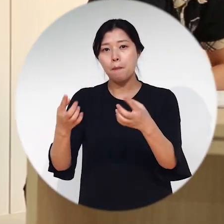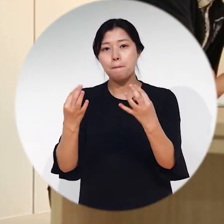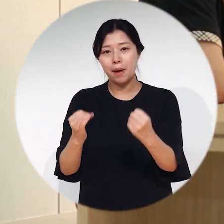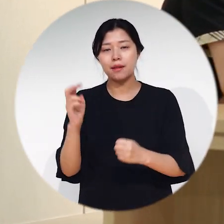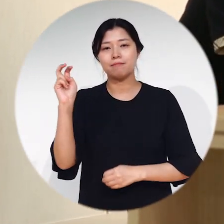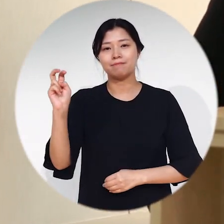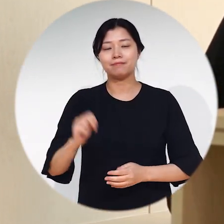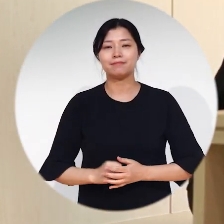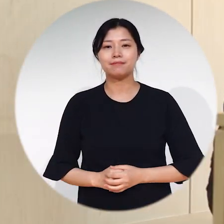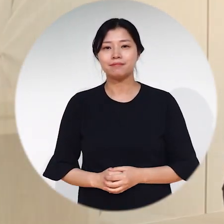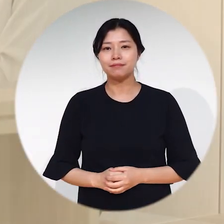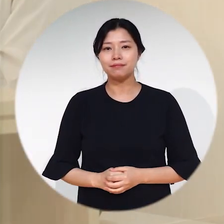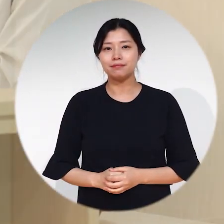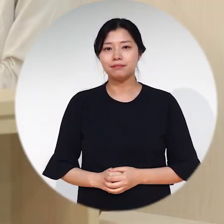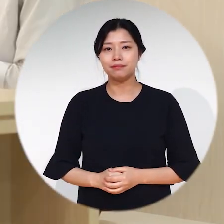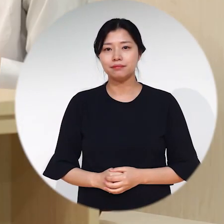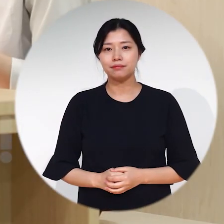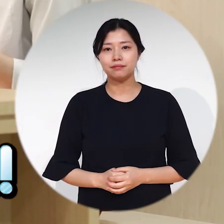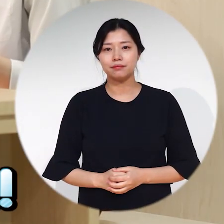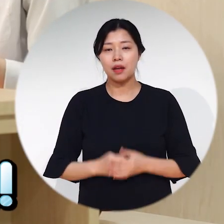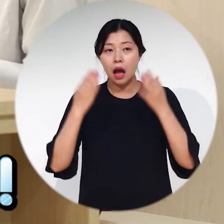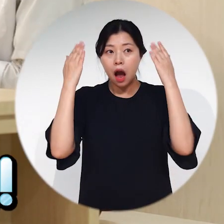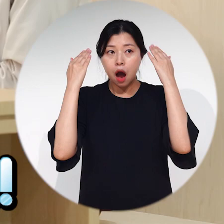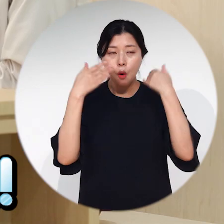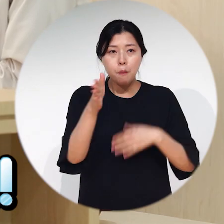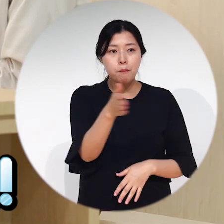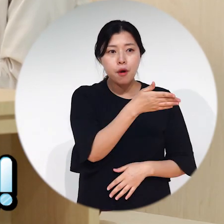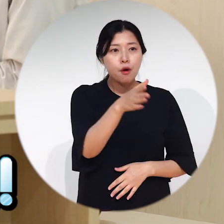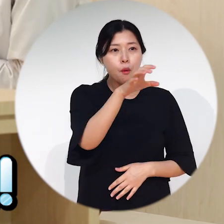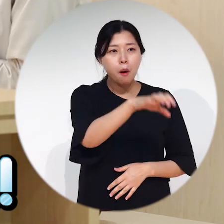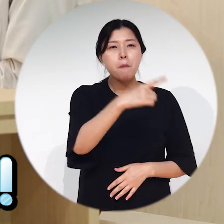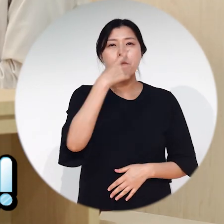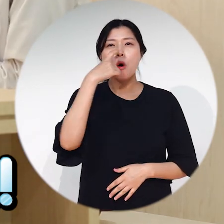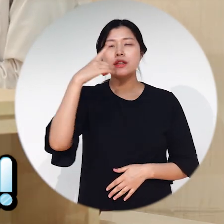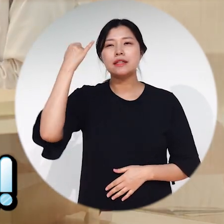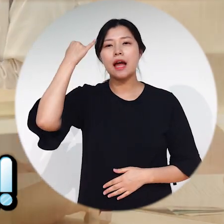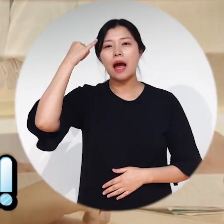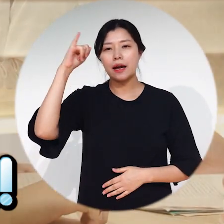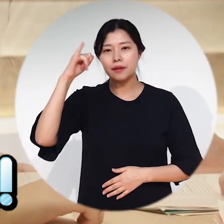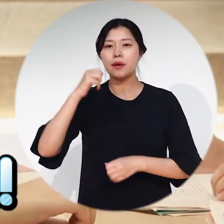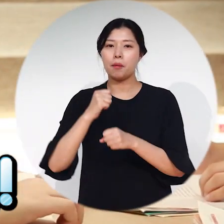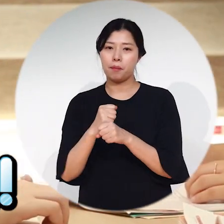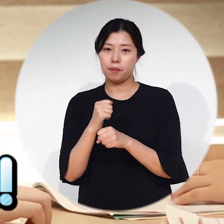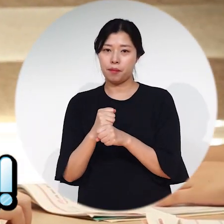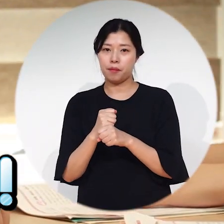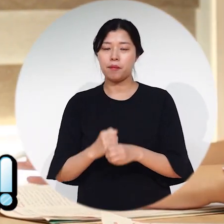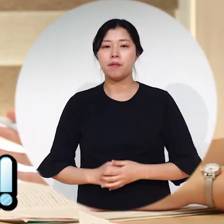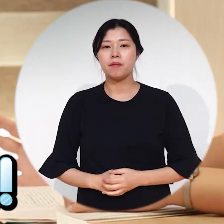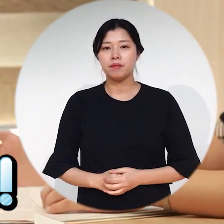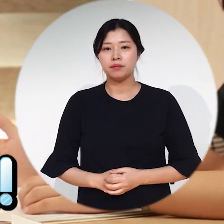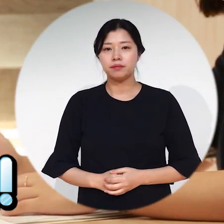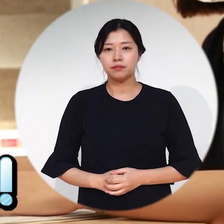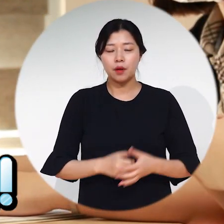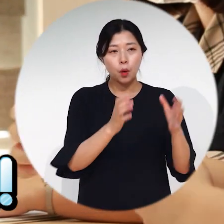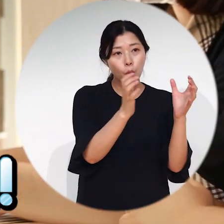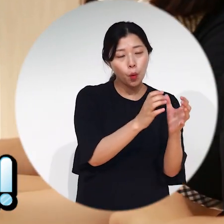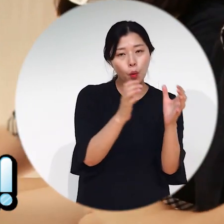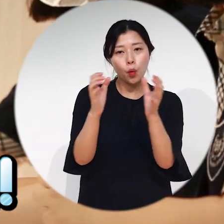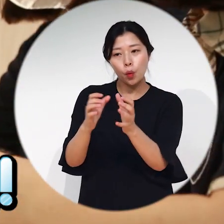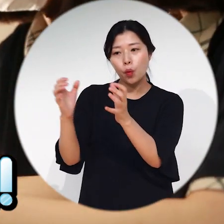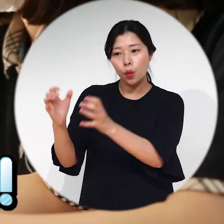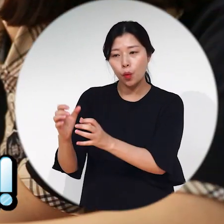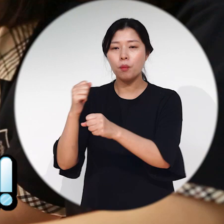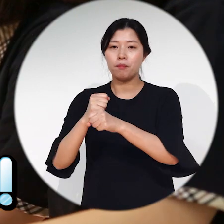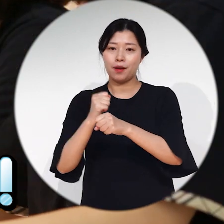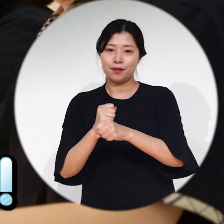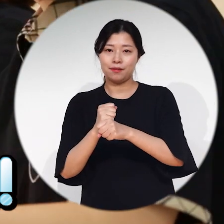많은데요. 학교에 비어있던 공간이 학생들의 멋진 아이디어로 소규모 인원이 모일 수 있는 맞춤형